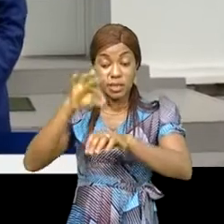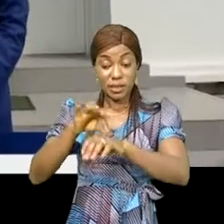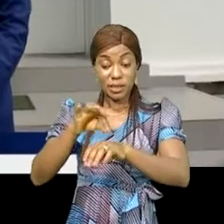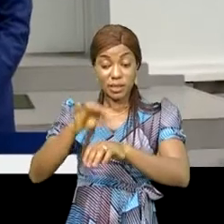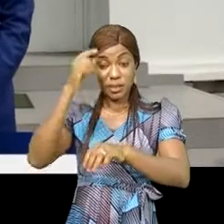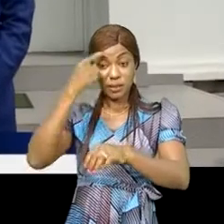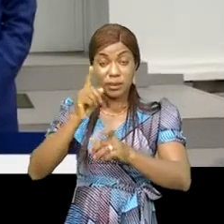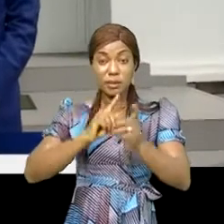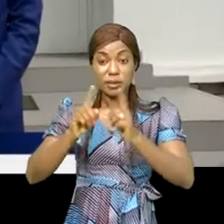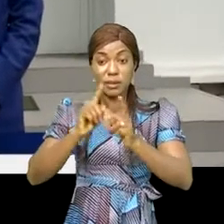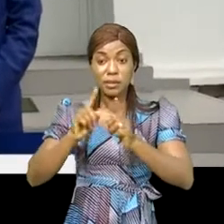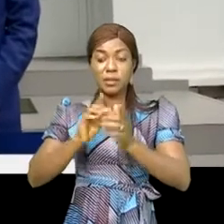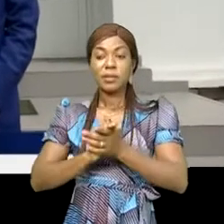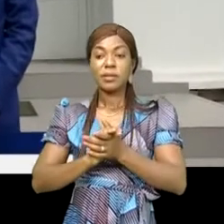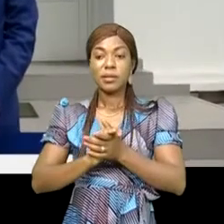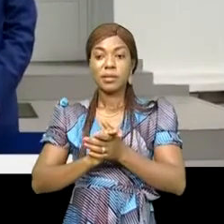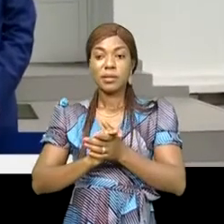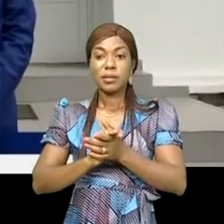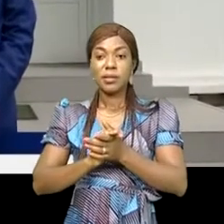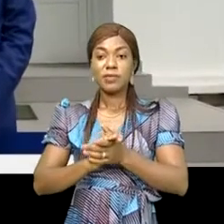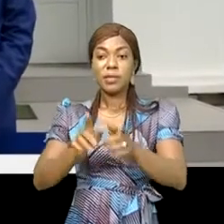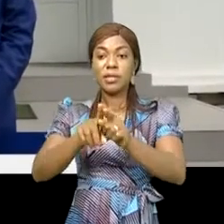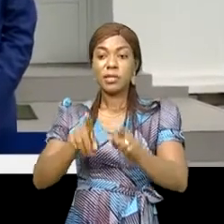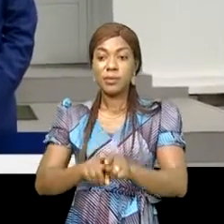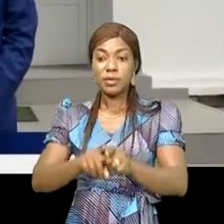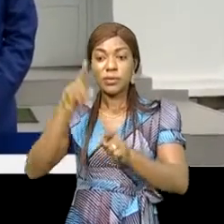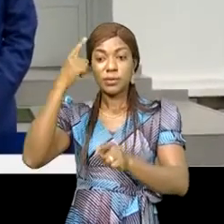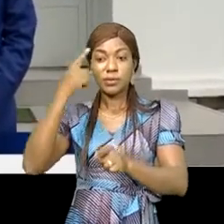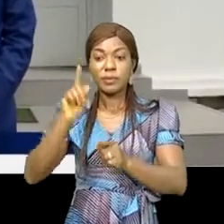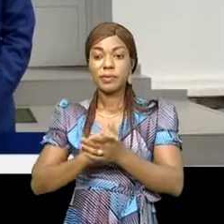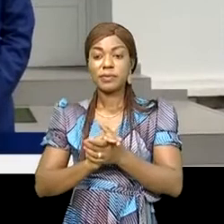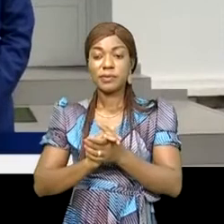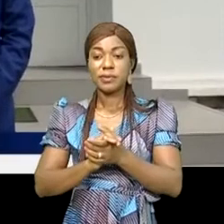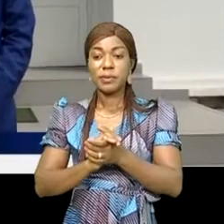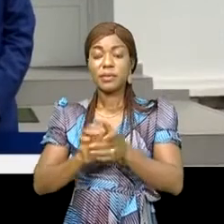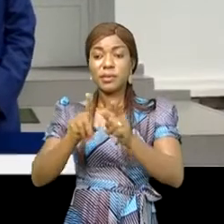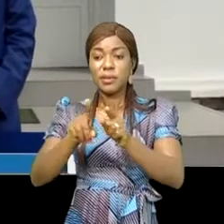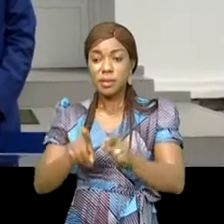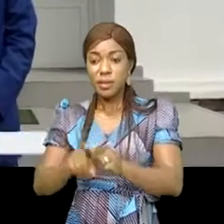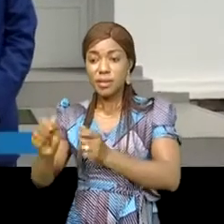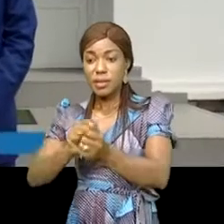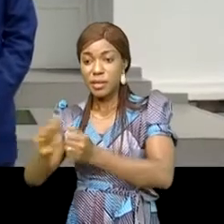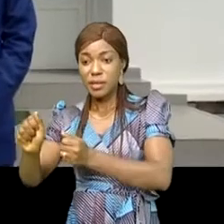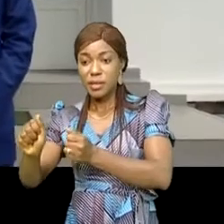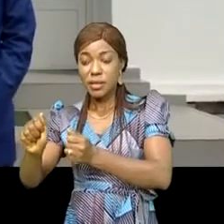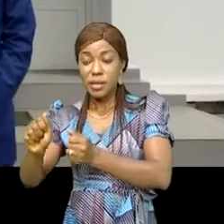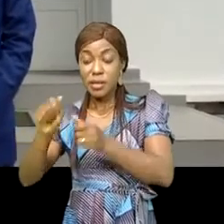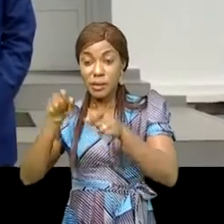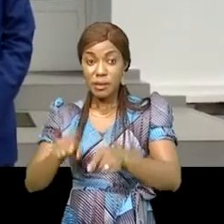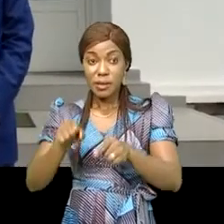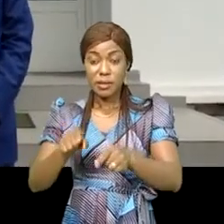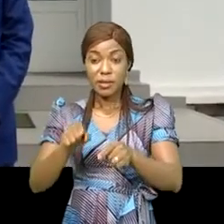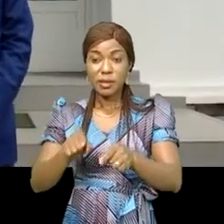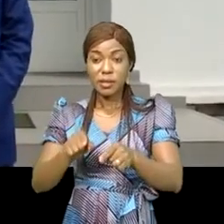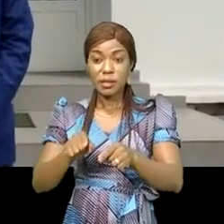présentation sur la Banque arabe pour le développement économique en Afrique sur ses interventions passées et actuelles mais surtout